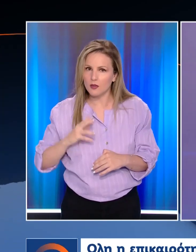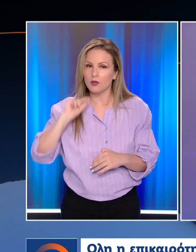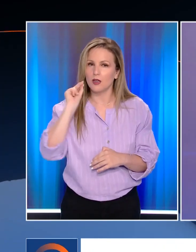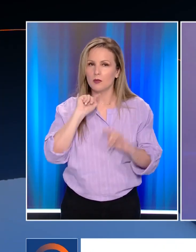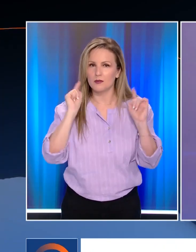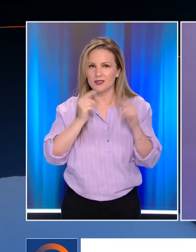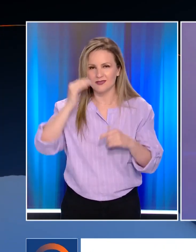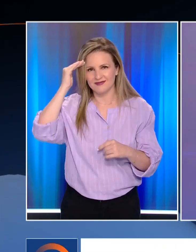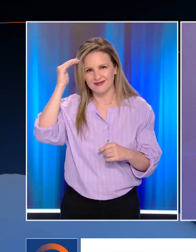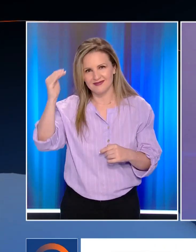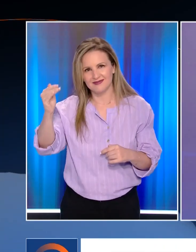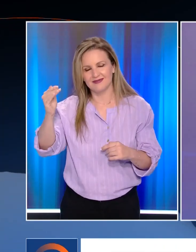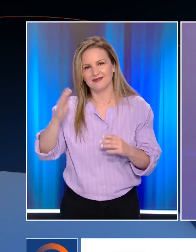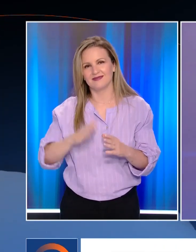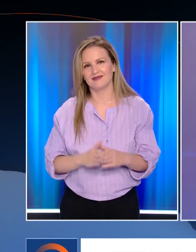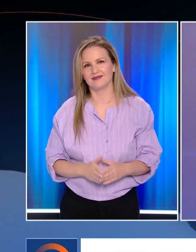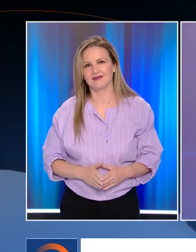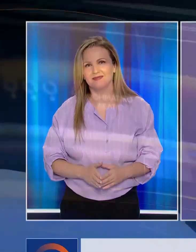Τσαπανίδου. Καλό απόγευμα σε όλους.